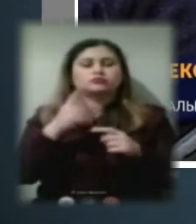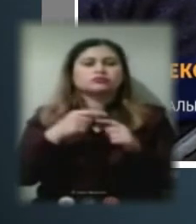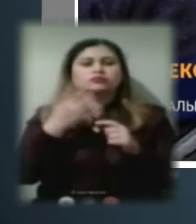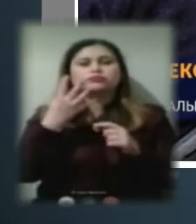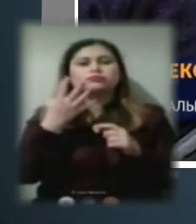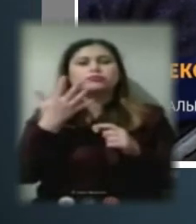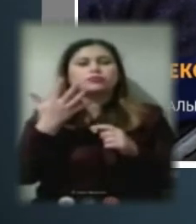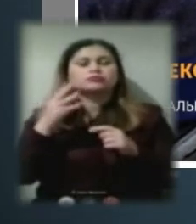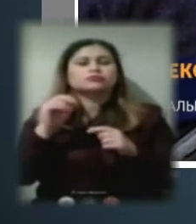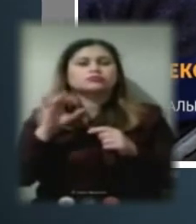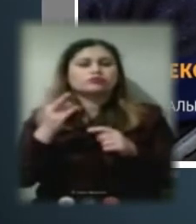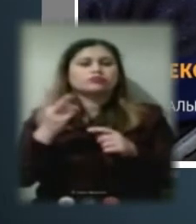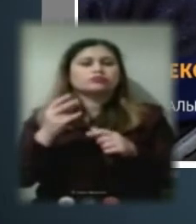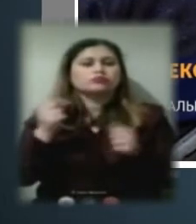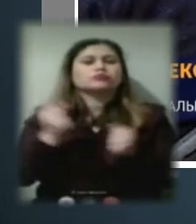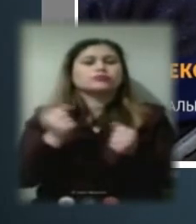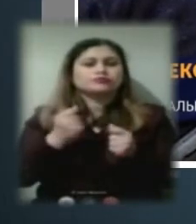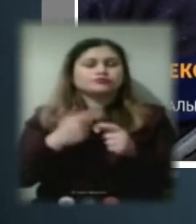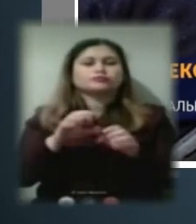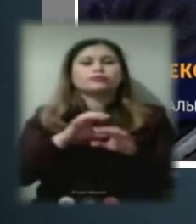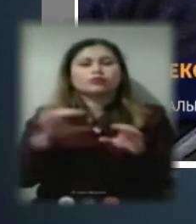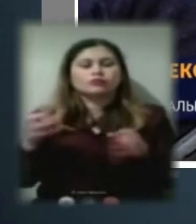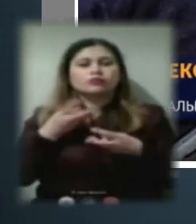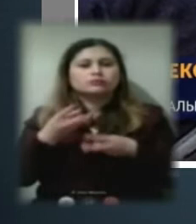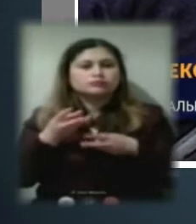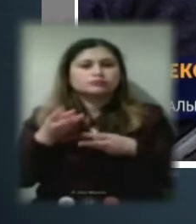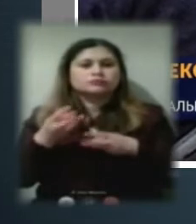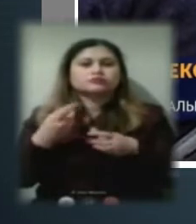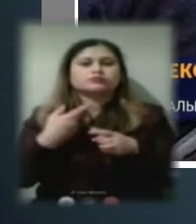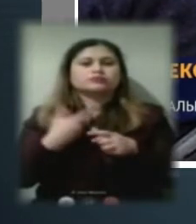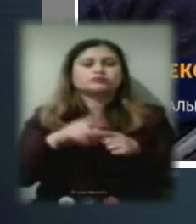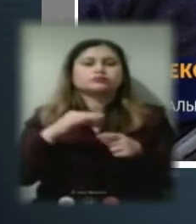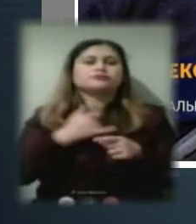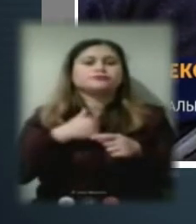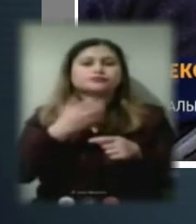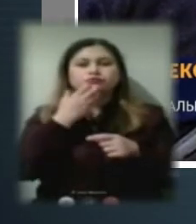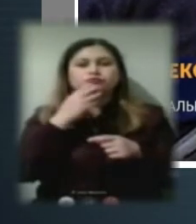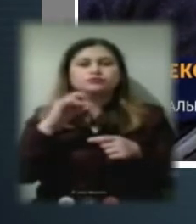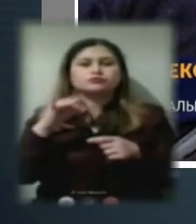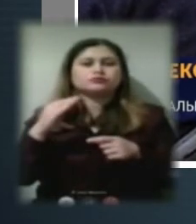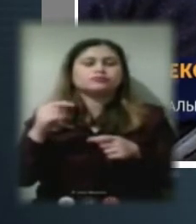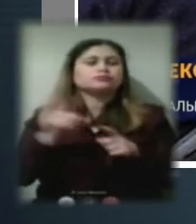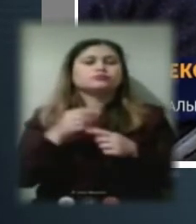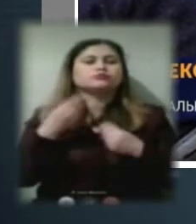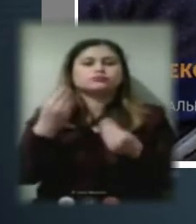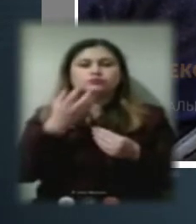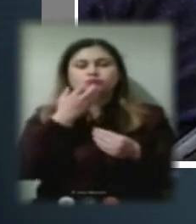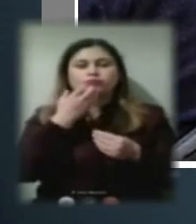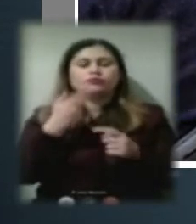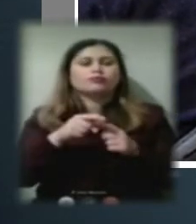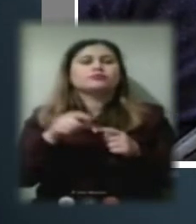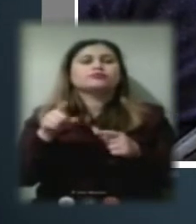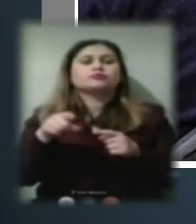якщо з холодного, а ще й турбину. І розігріти. В нас по тепломережі, для того, щоб подати теплоносій, це 3,5